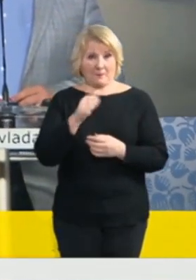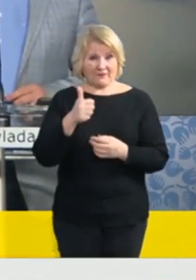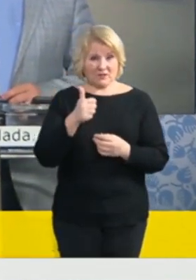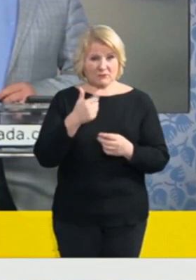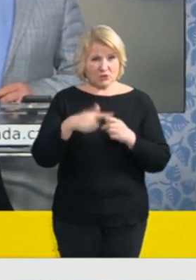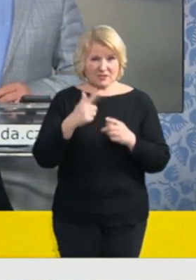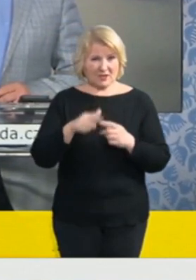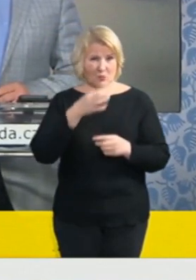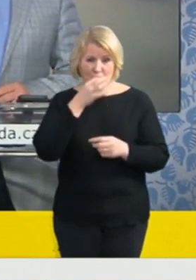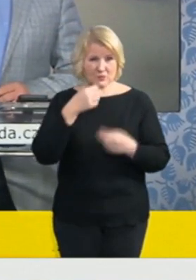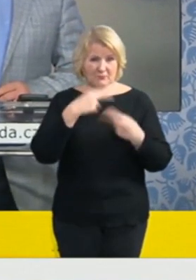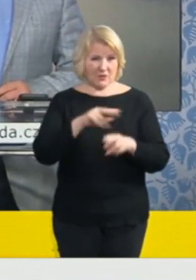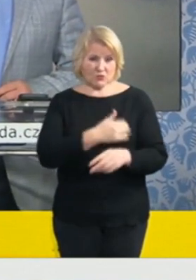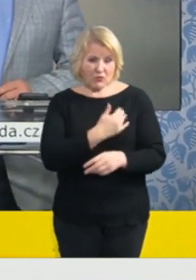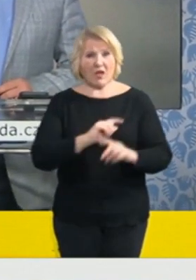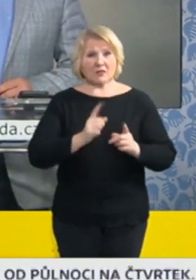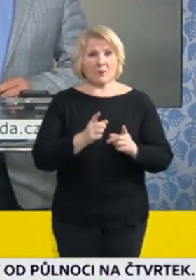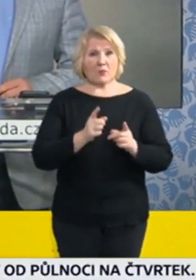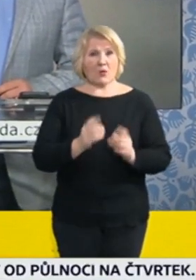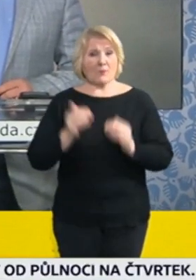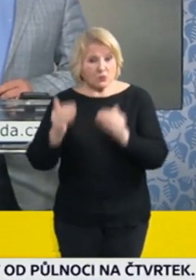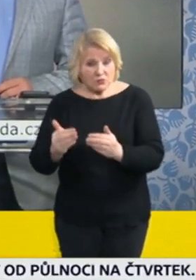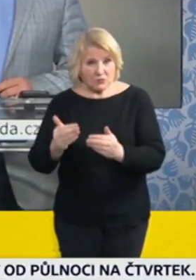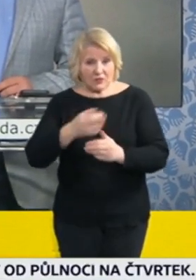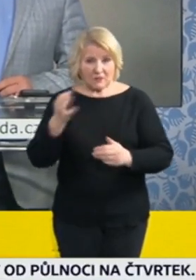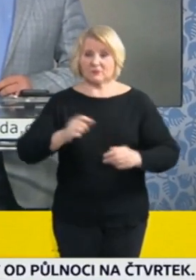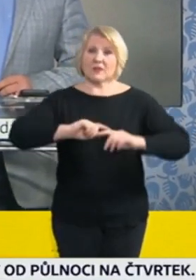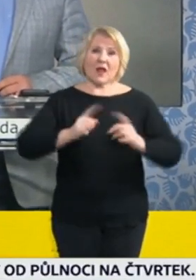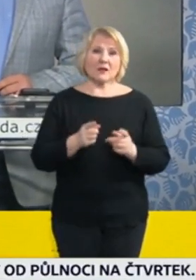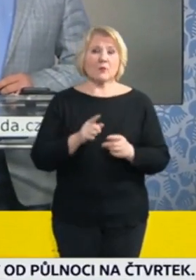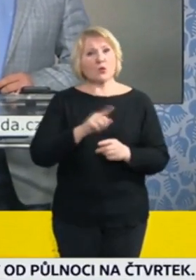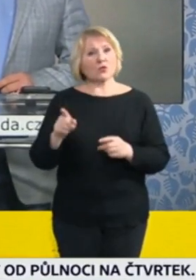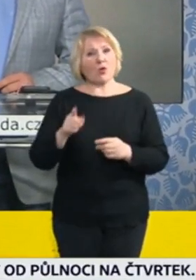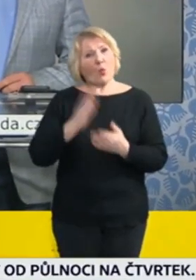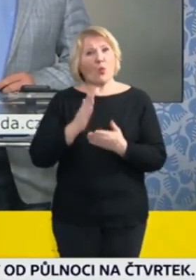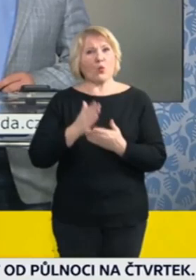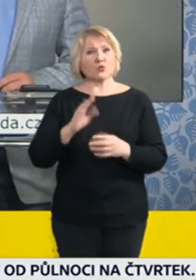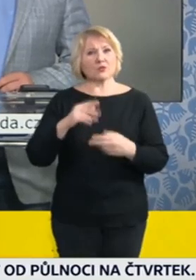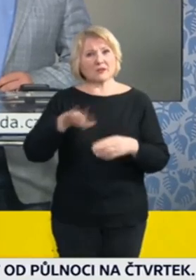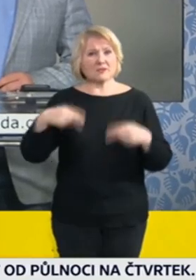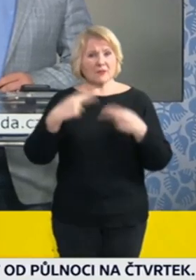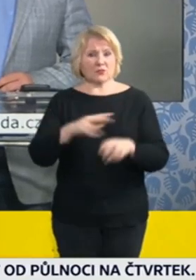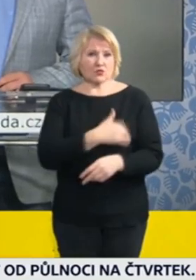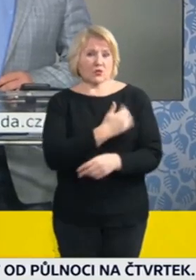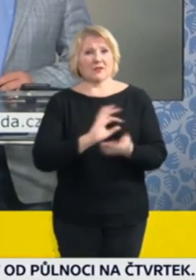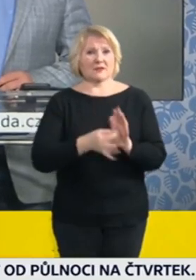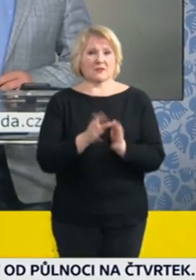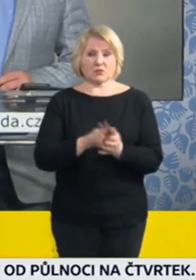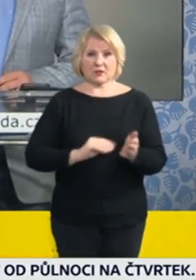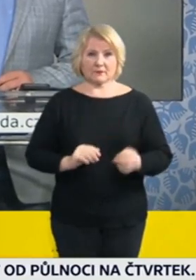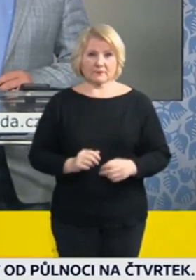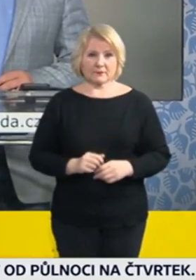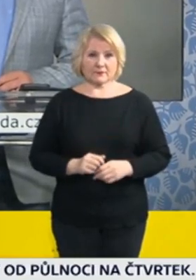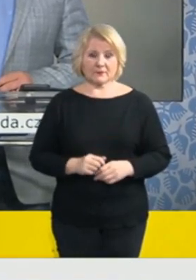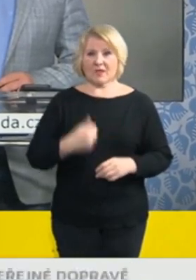se musel posunout a případně, kdy je teďkon ten nejzaší termín, kdyby se žáci mohli a studenti vrátit? Díky. Já bych nerad mluvil o